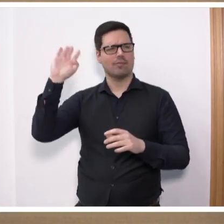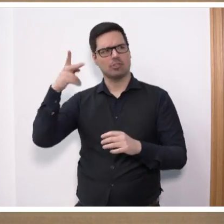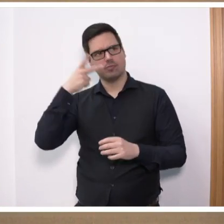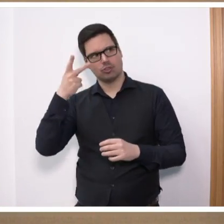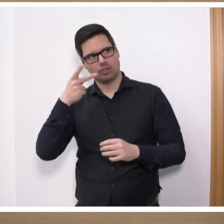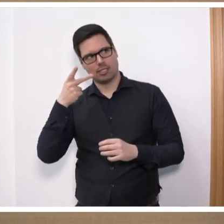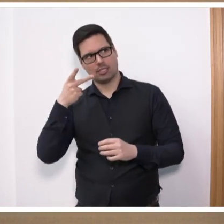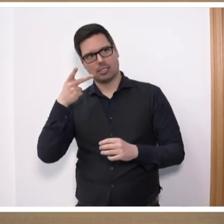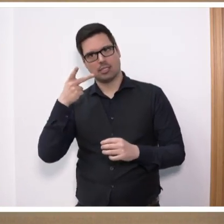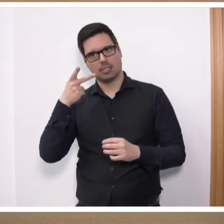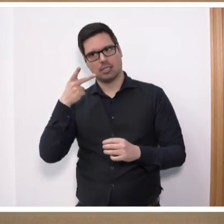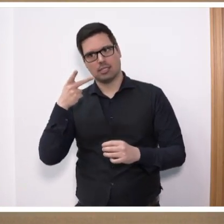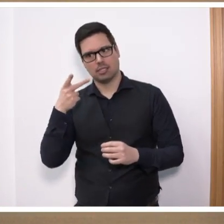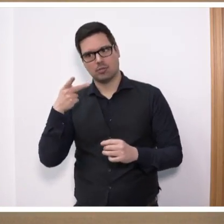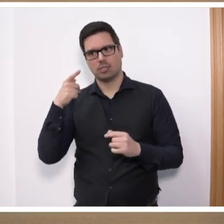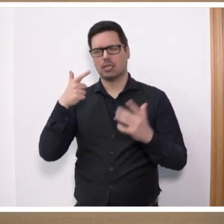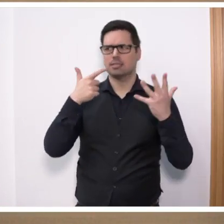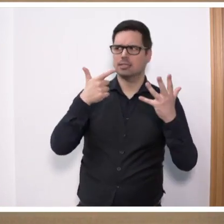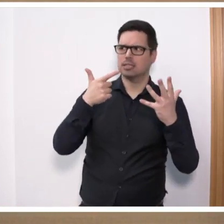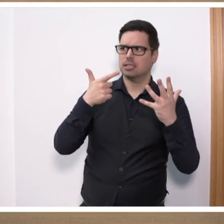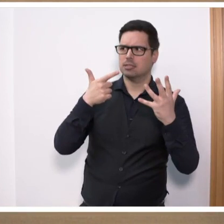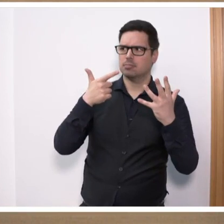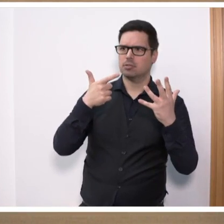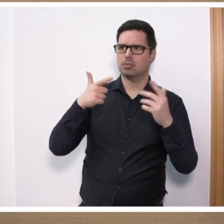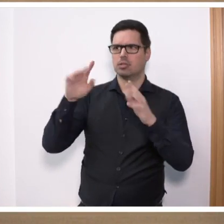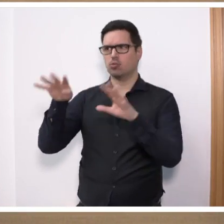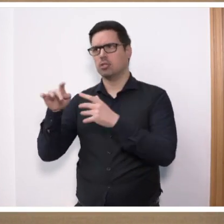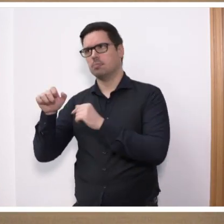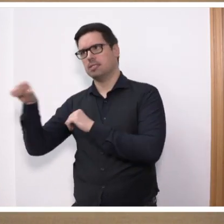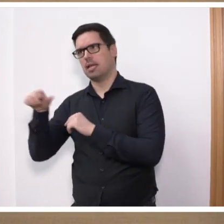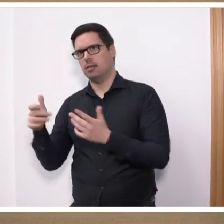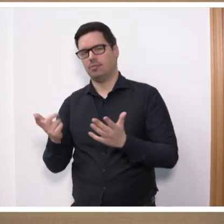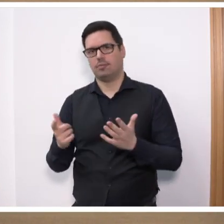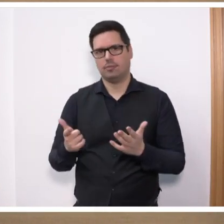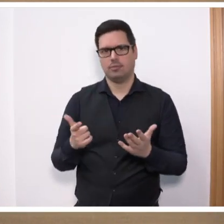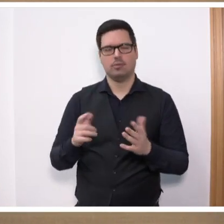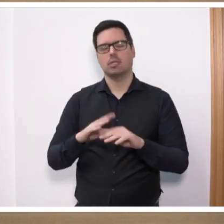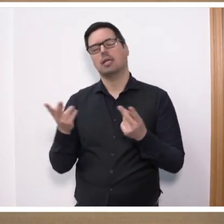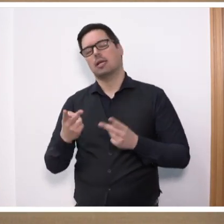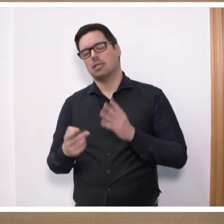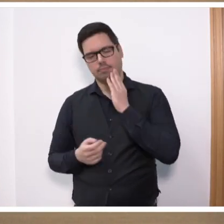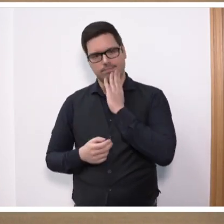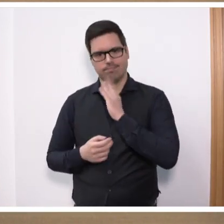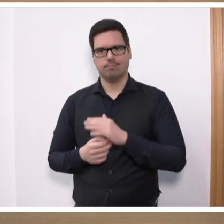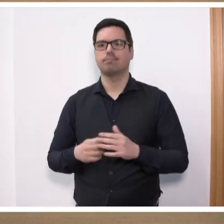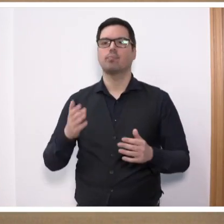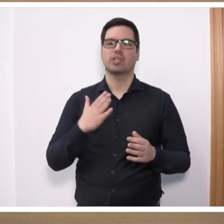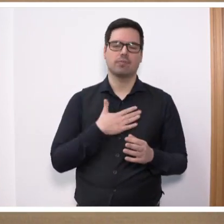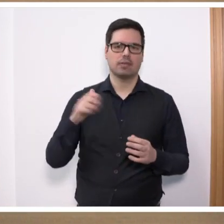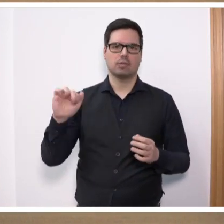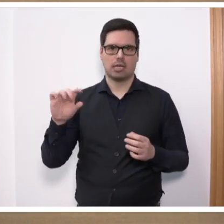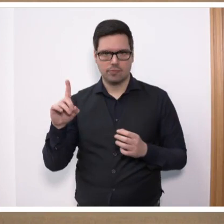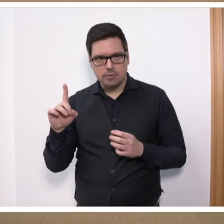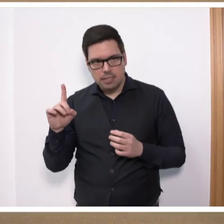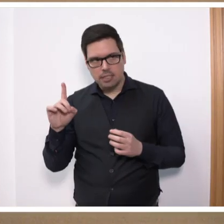wählen oder bestimmt wir heute bis 1 bis 7 und dann von 9 bis 11, was im Grunde auch egal ist. Wir von der AfD werden